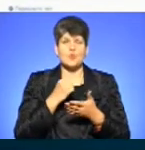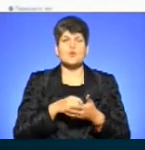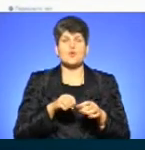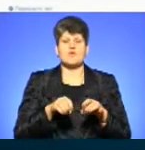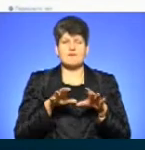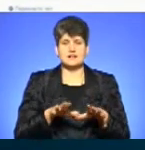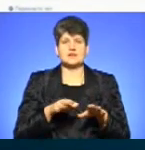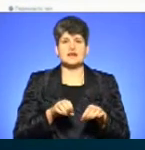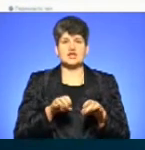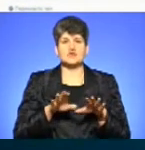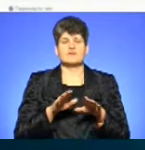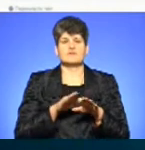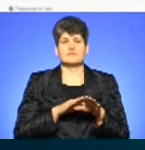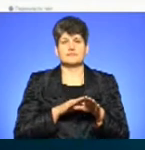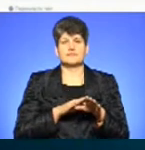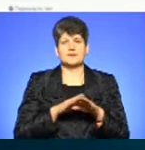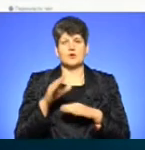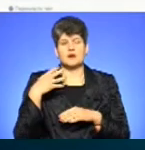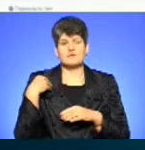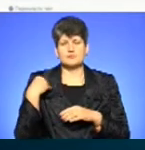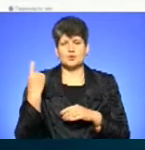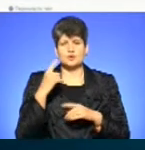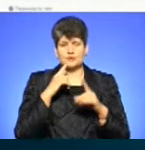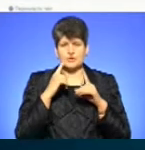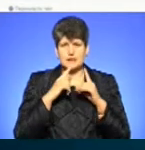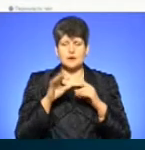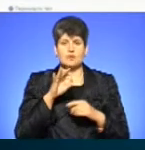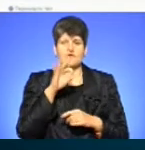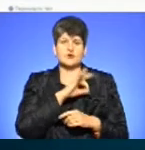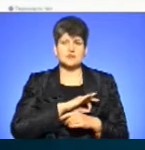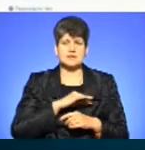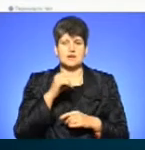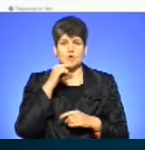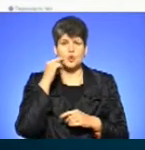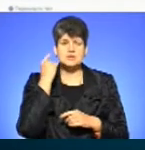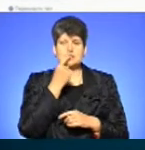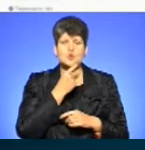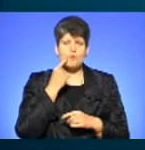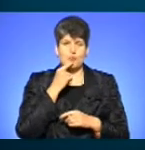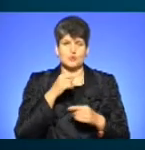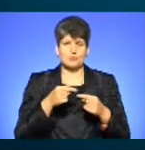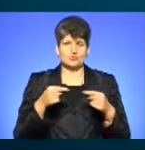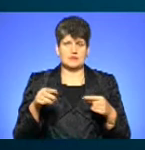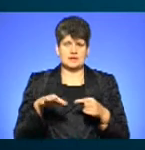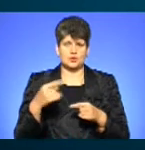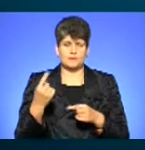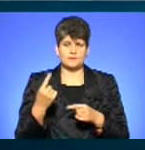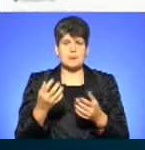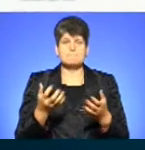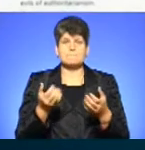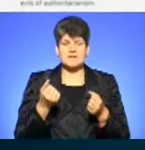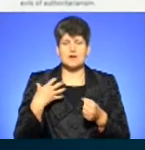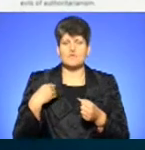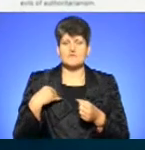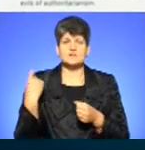радою рішення про заборону на публічне використання російськомовного культурного продукту на території області. Прийнята у